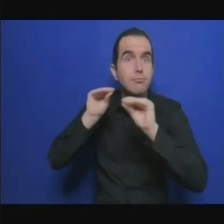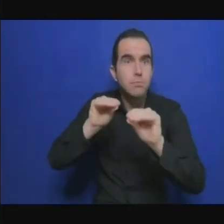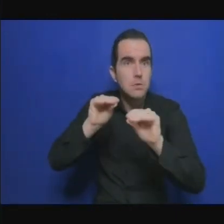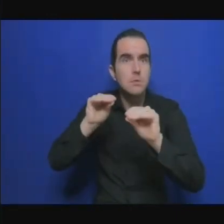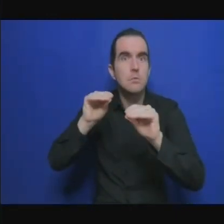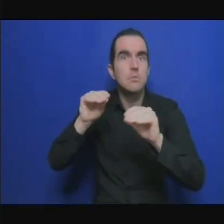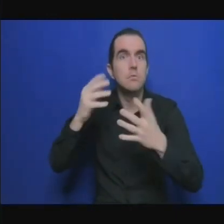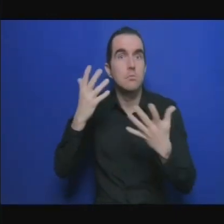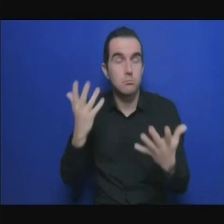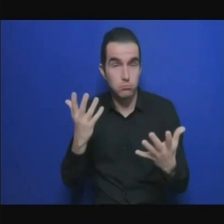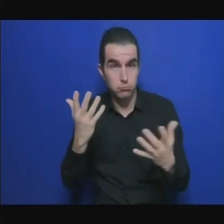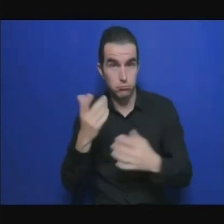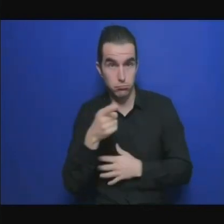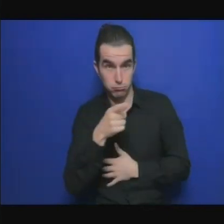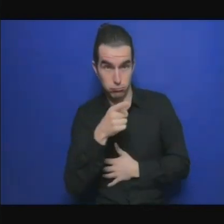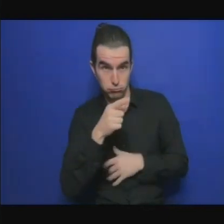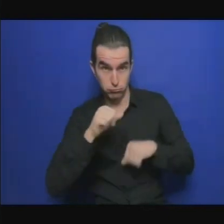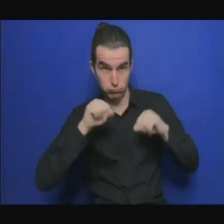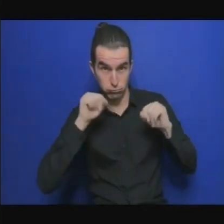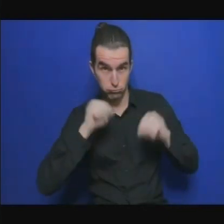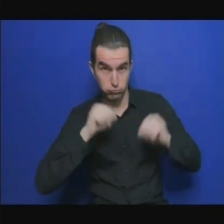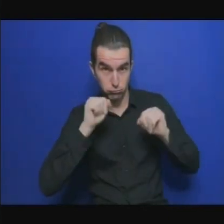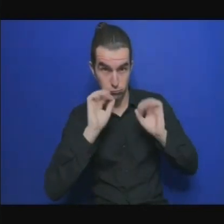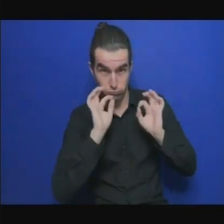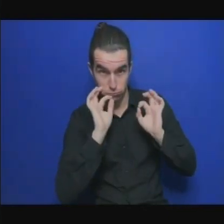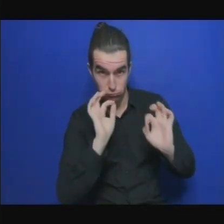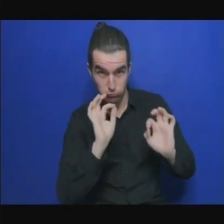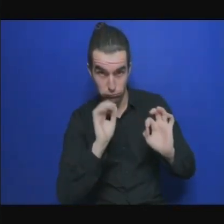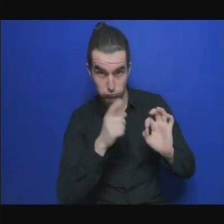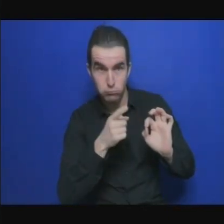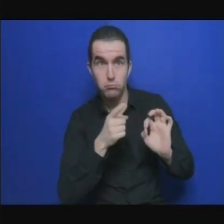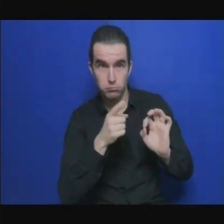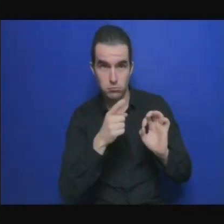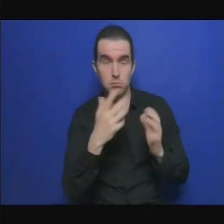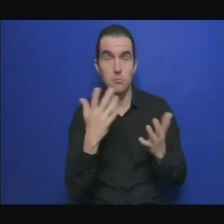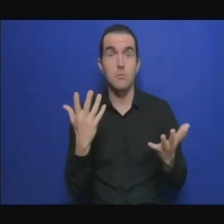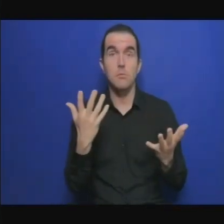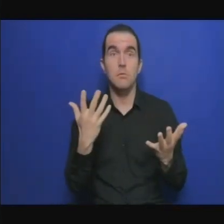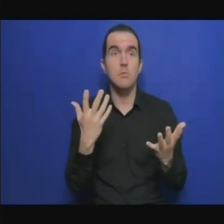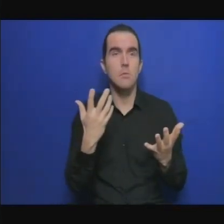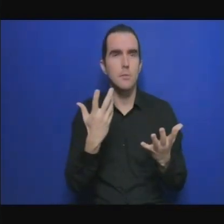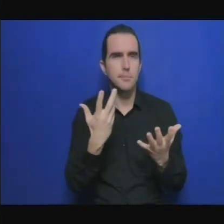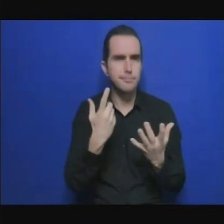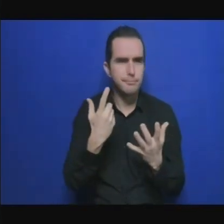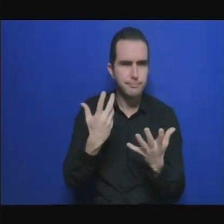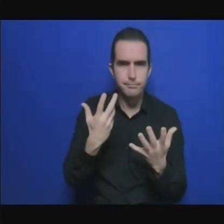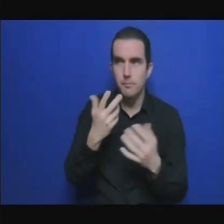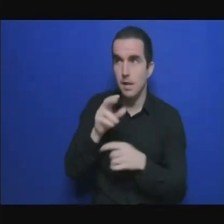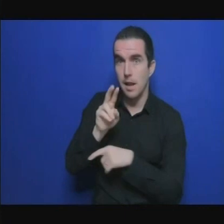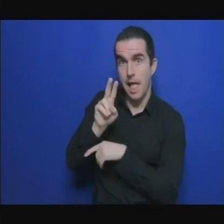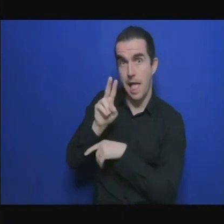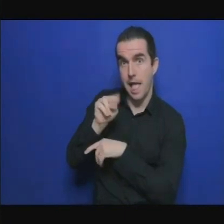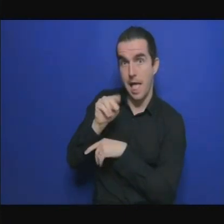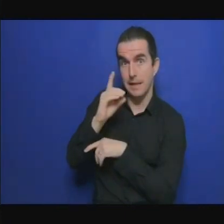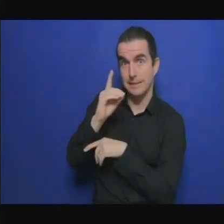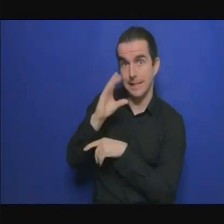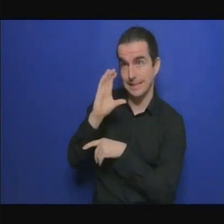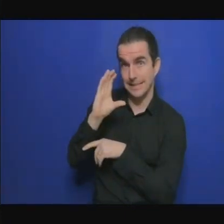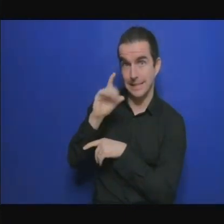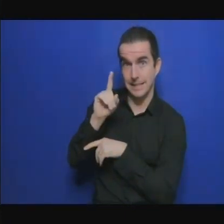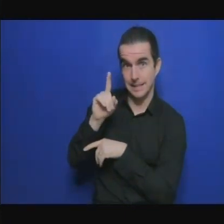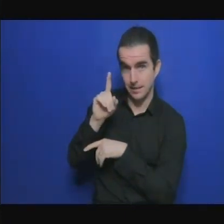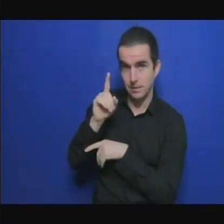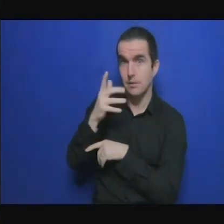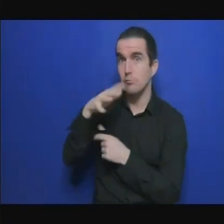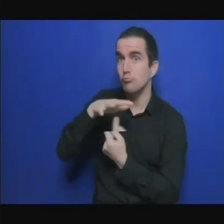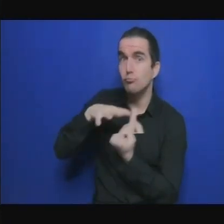vous avez l'agriculture l'énergie l'eau qui sont des secteurs qui sont mis en avant quand même qui reprennent en gros les préoccupations qui ne